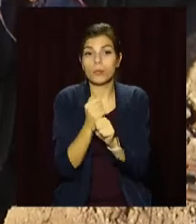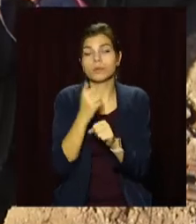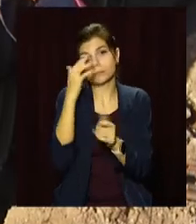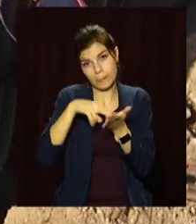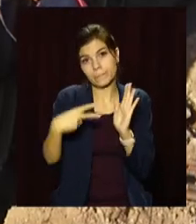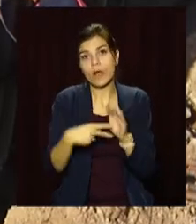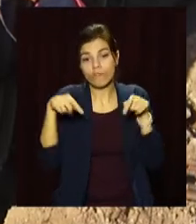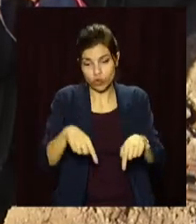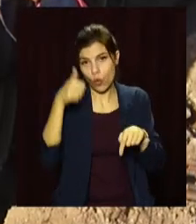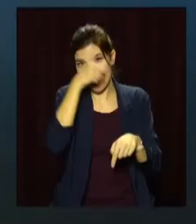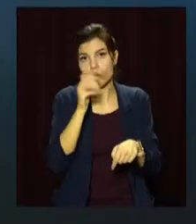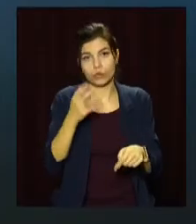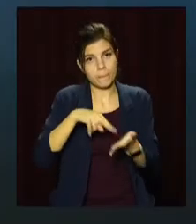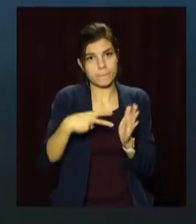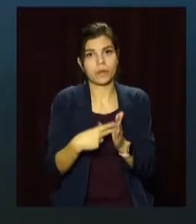завершити вже цьогоріч.